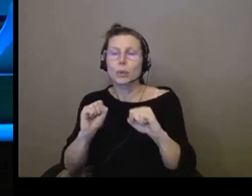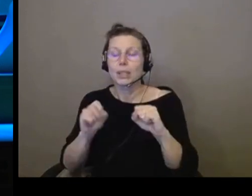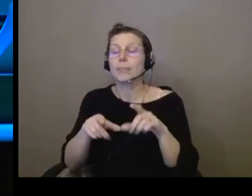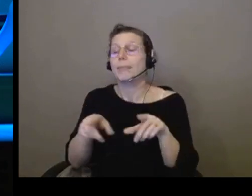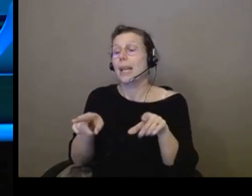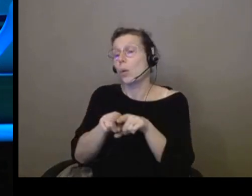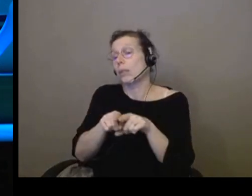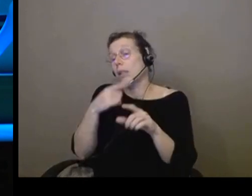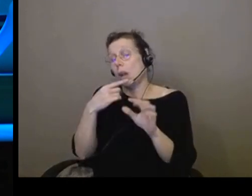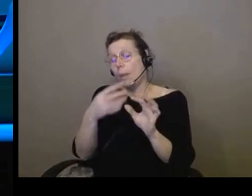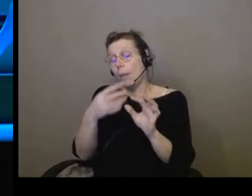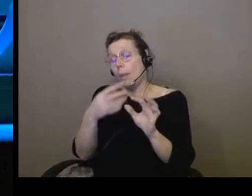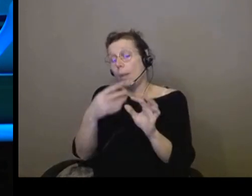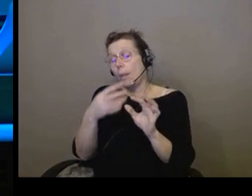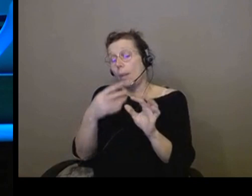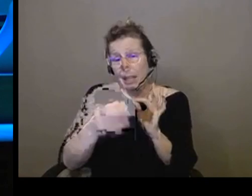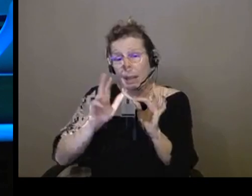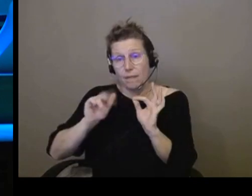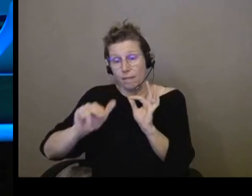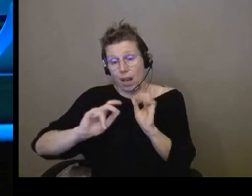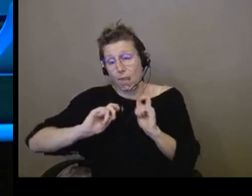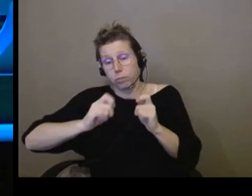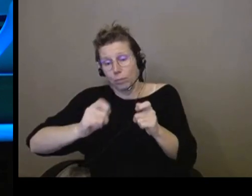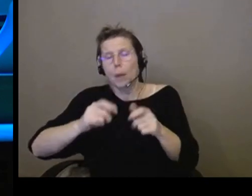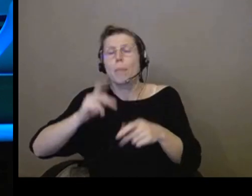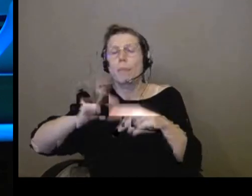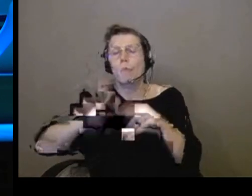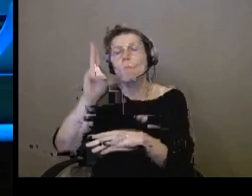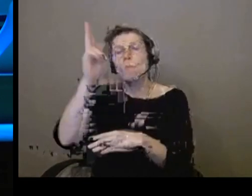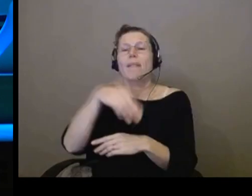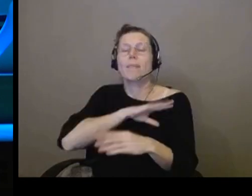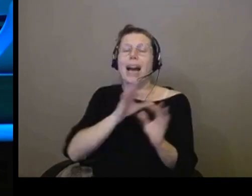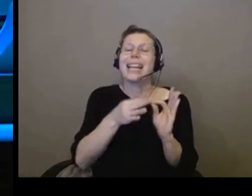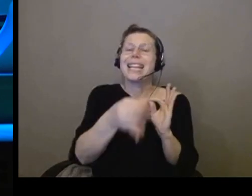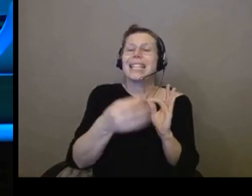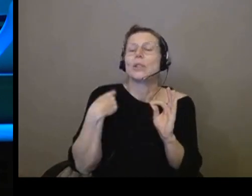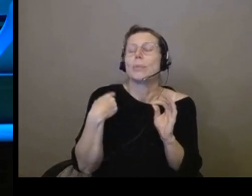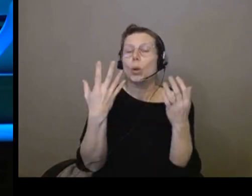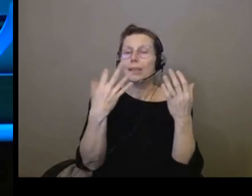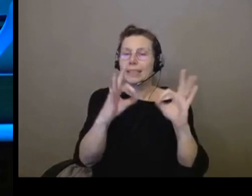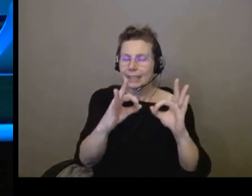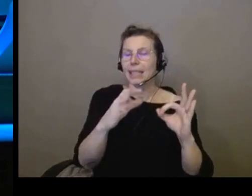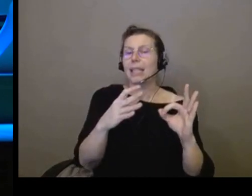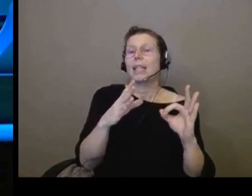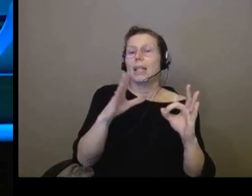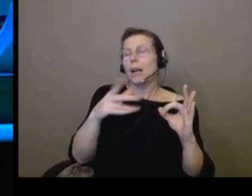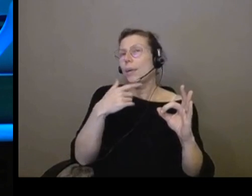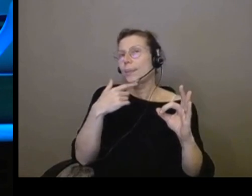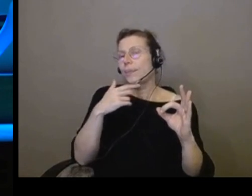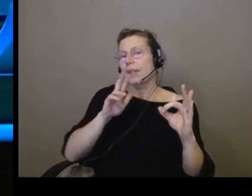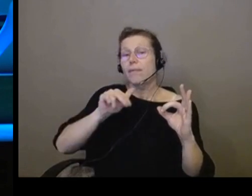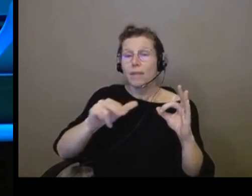ça commencera probablement par la 10. on va équiper nos stations, nos rames de haut-parleurs qui